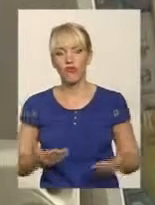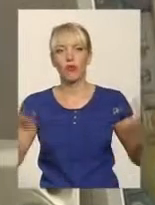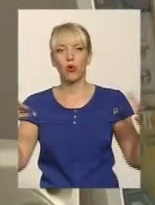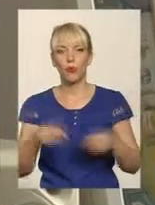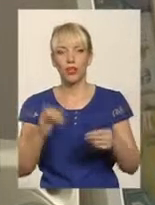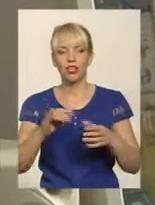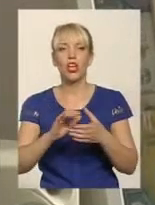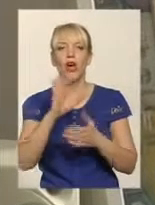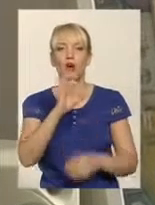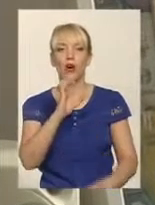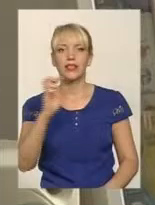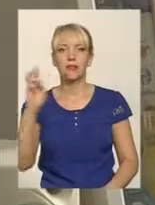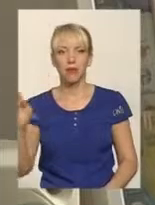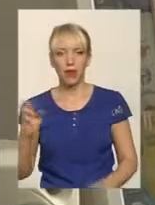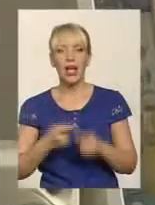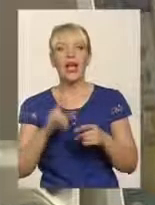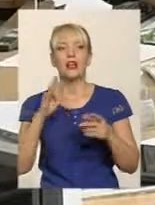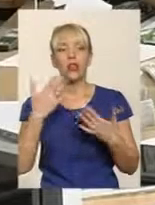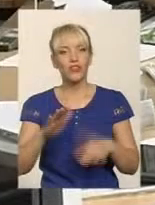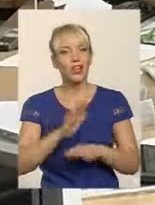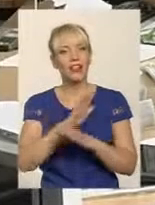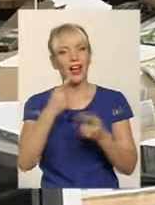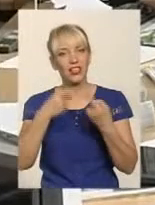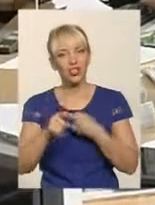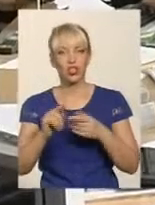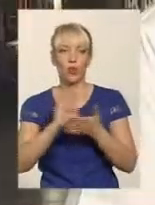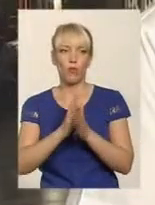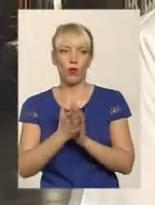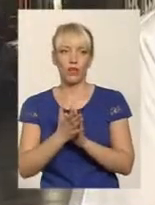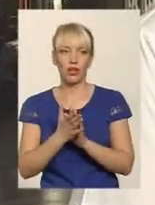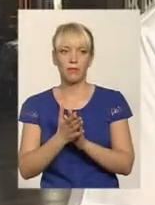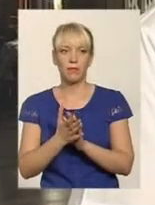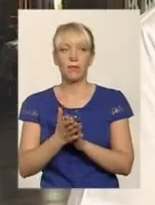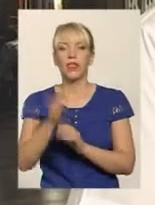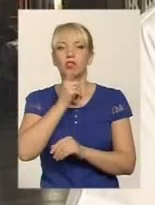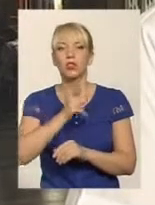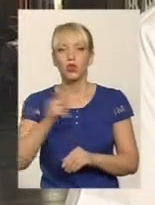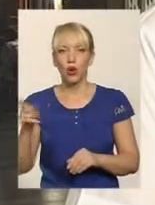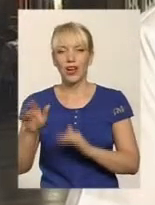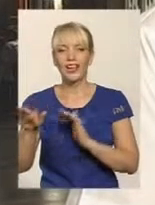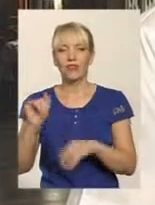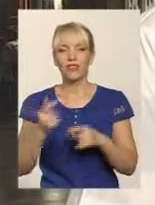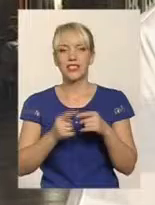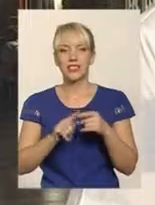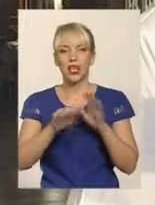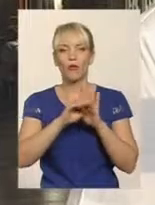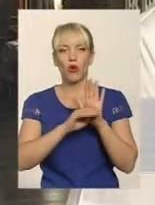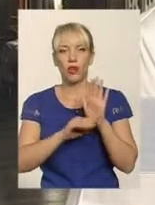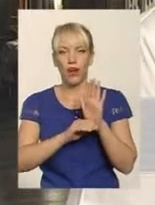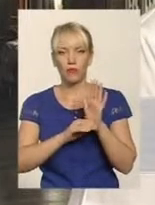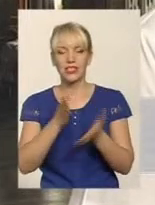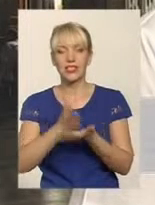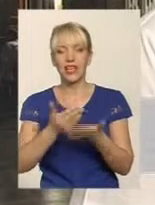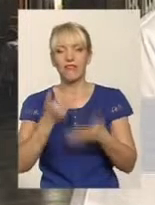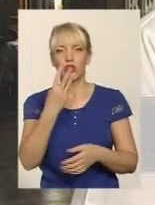співвласників багатоквартирних будинків, але вже на інших умовах. Строк кредитування за цією програмою складає